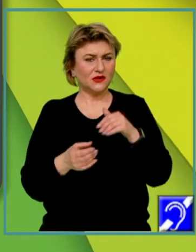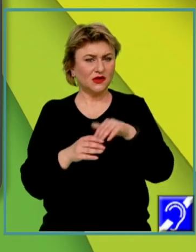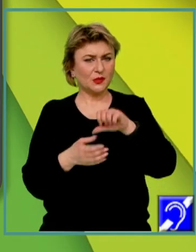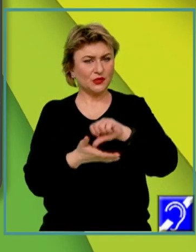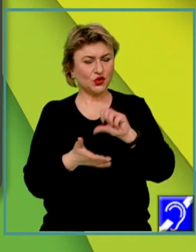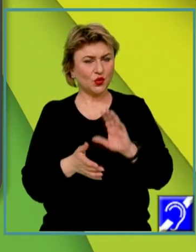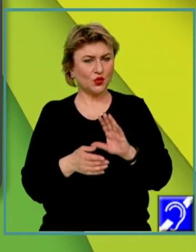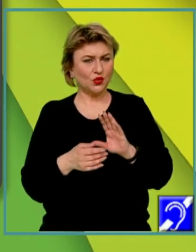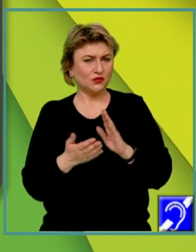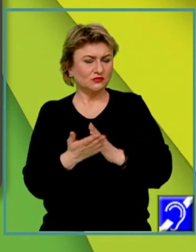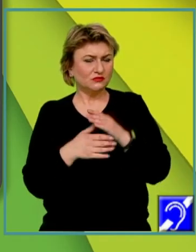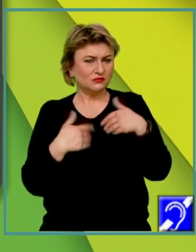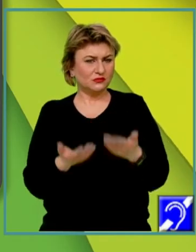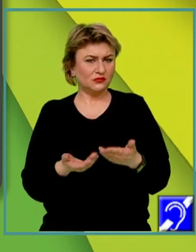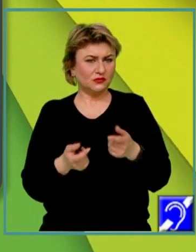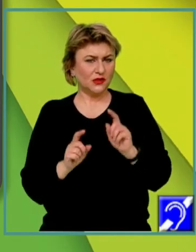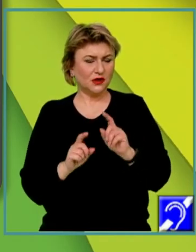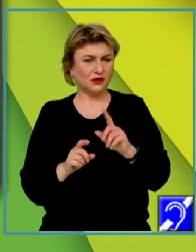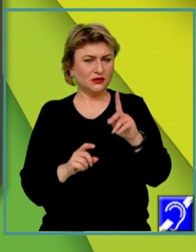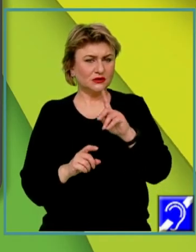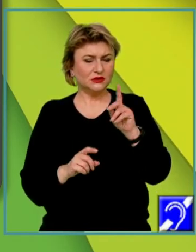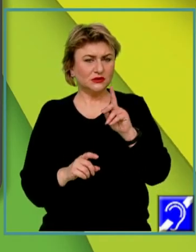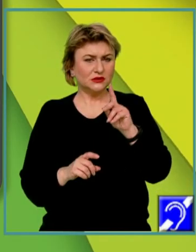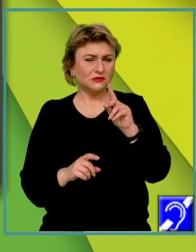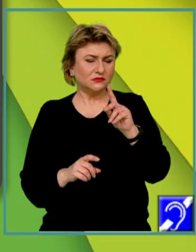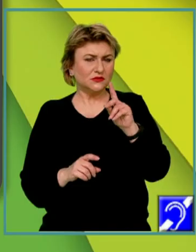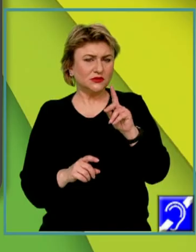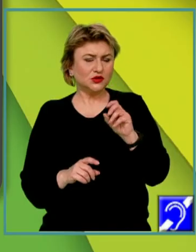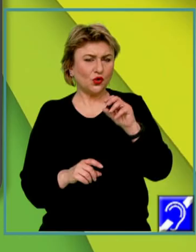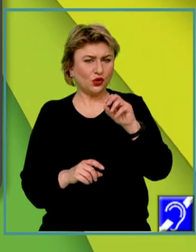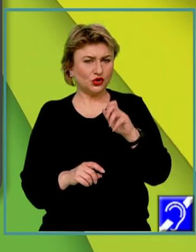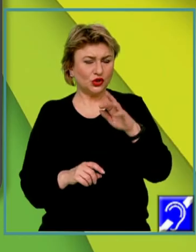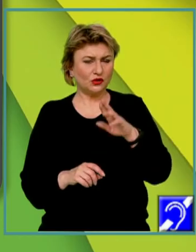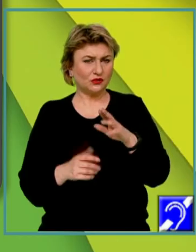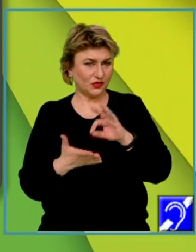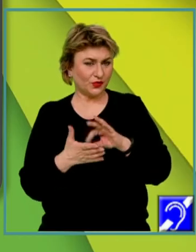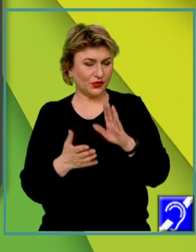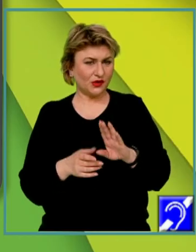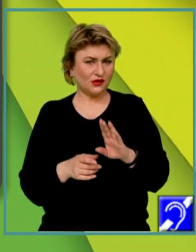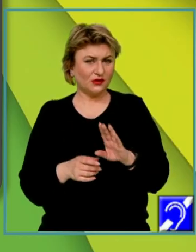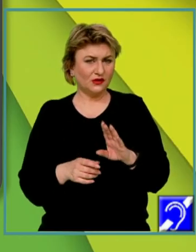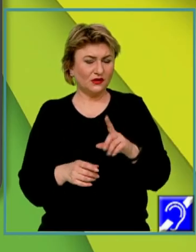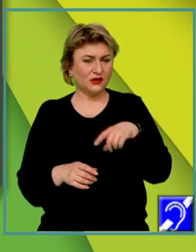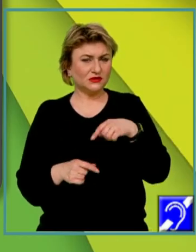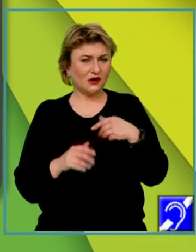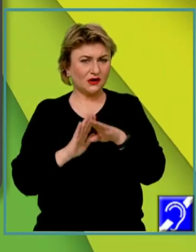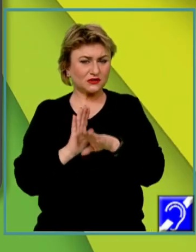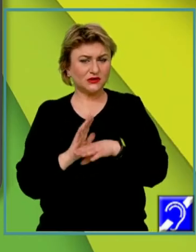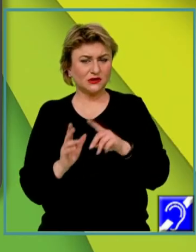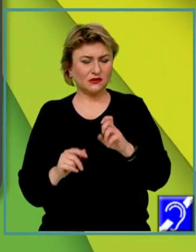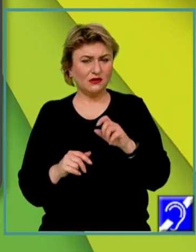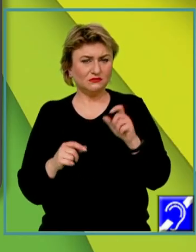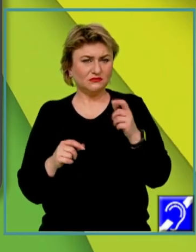mijlocul neîncetatelor oferte ale ideologiilor dominante. Propunerea creștină este caracterizată de